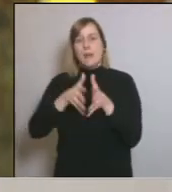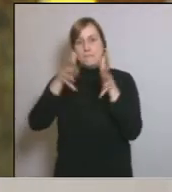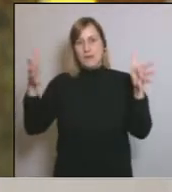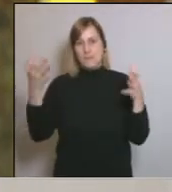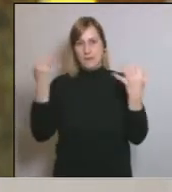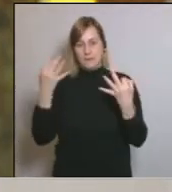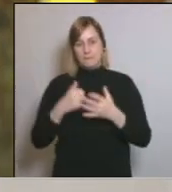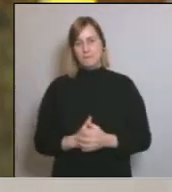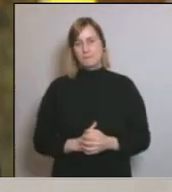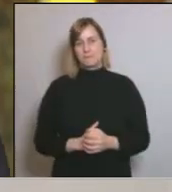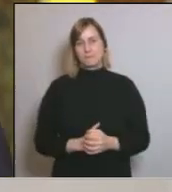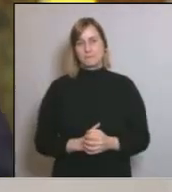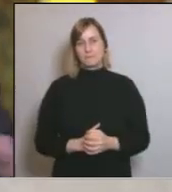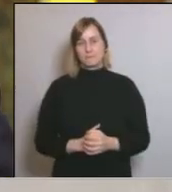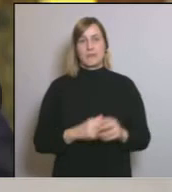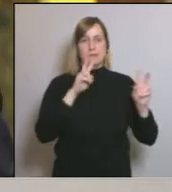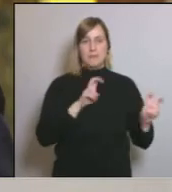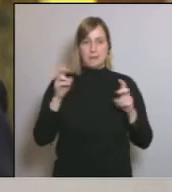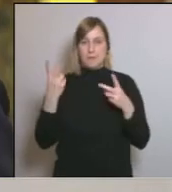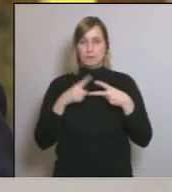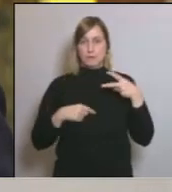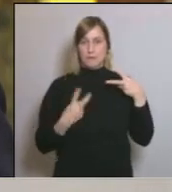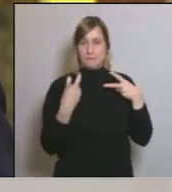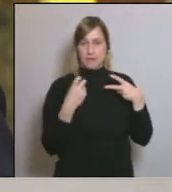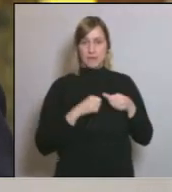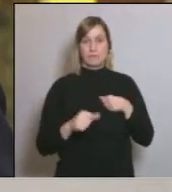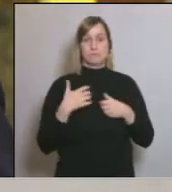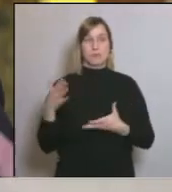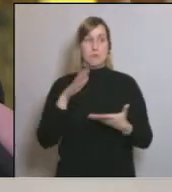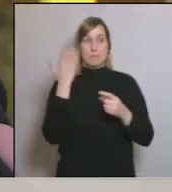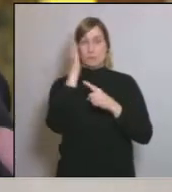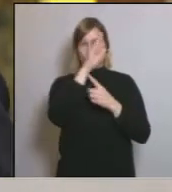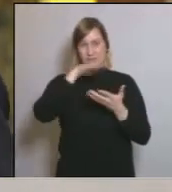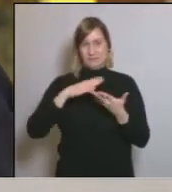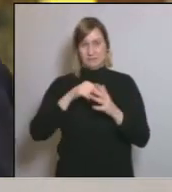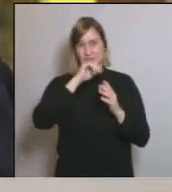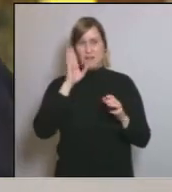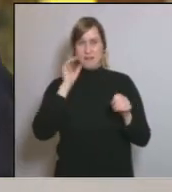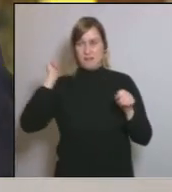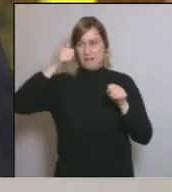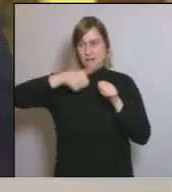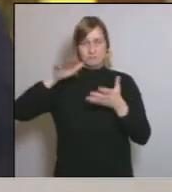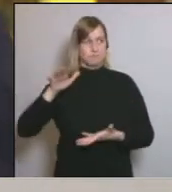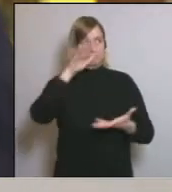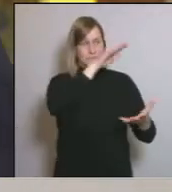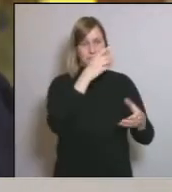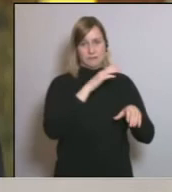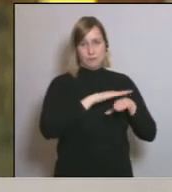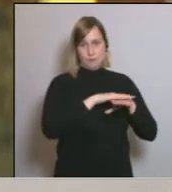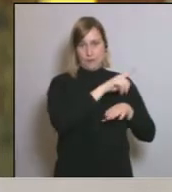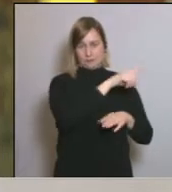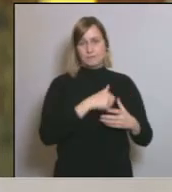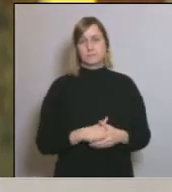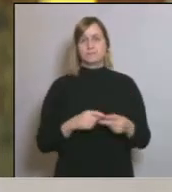Dos últims temes referents a tot aquest paquet de propostes que insisteixo ha d'anar tot junt fa referència a la